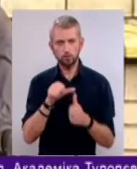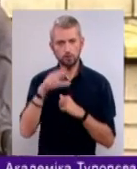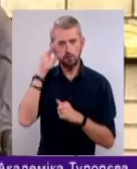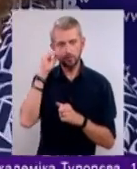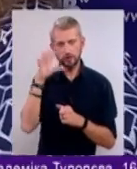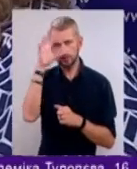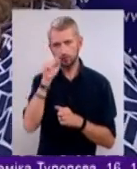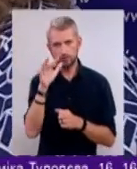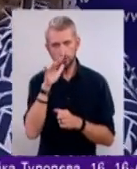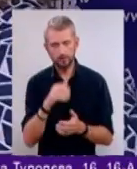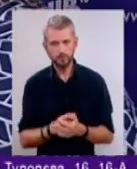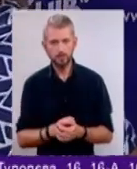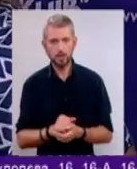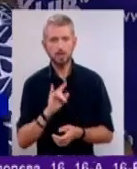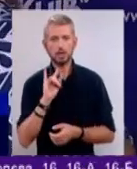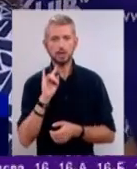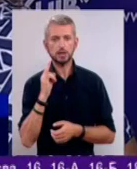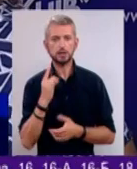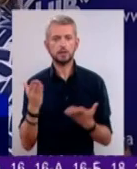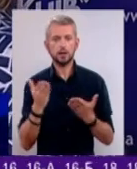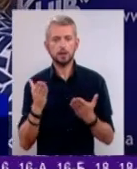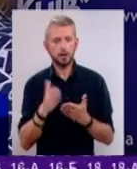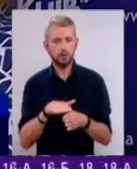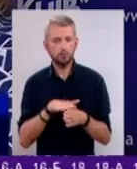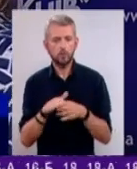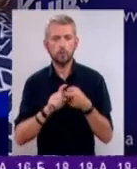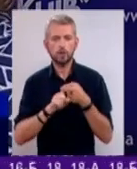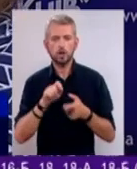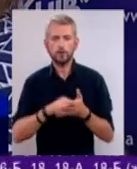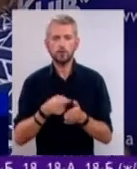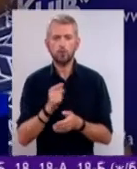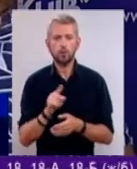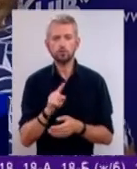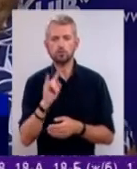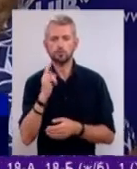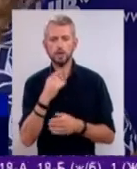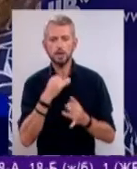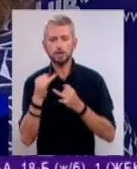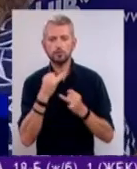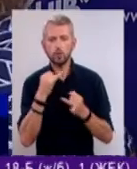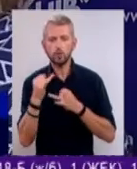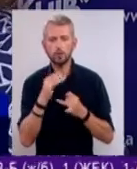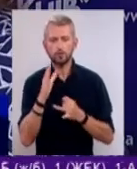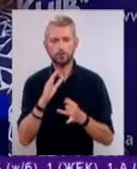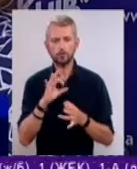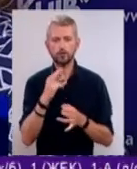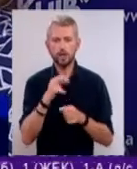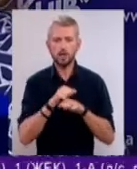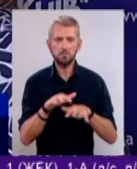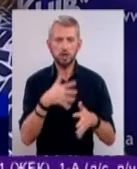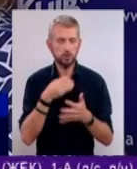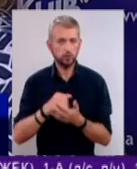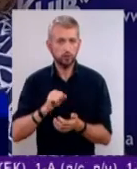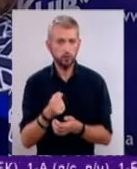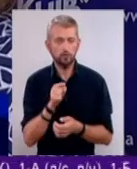нічний час. Дитина, яка все ціло залежить від того, що вона спілкується у соціальних мережах зі своїми друзями,